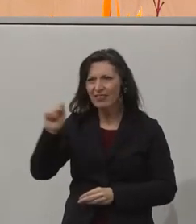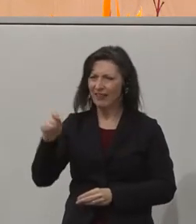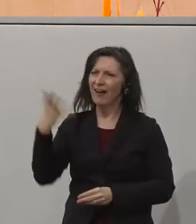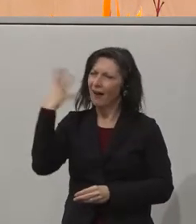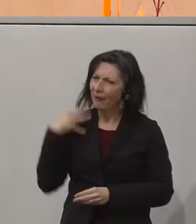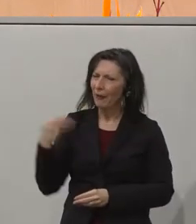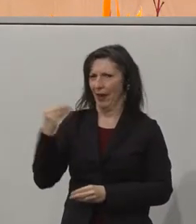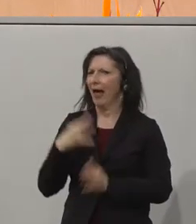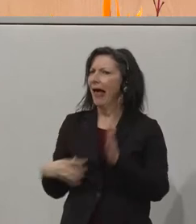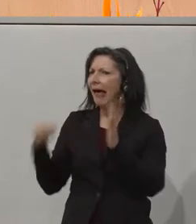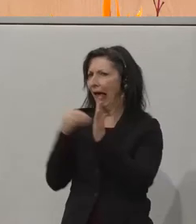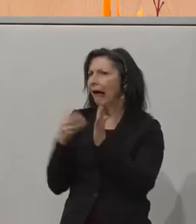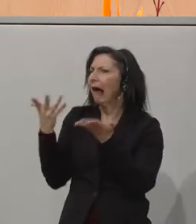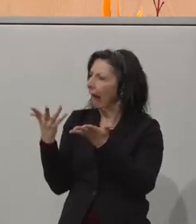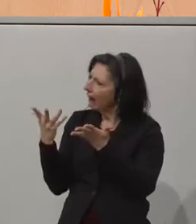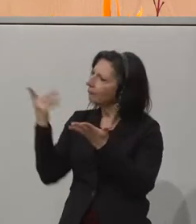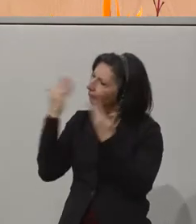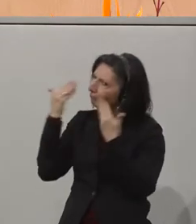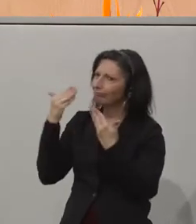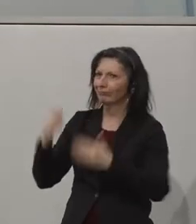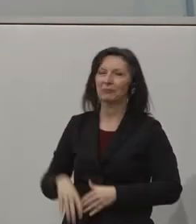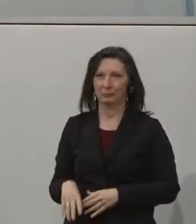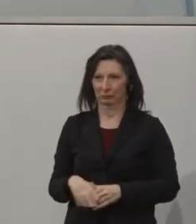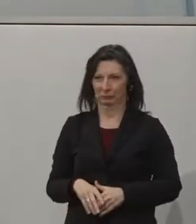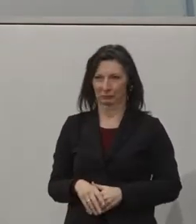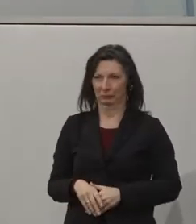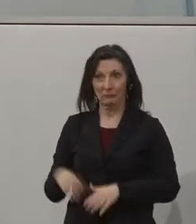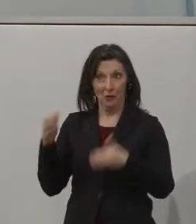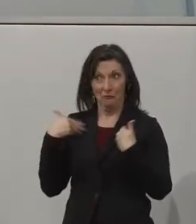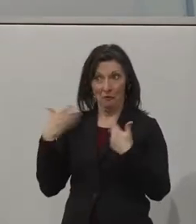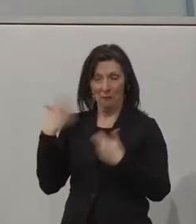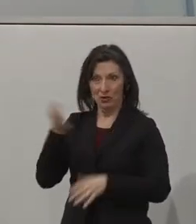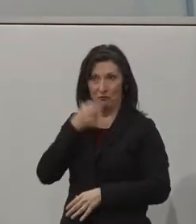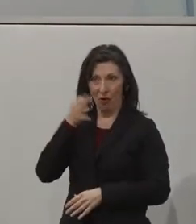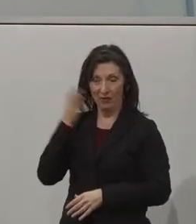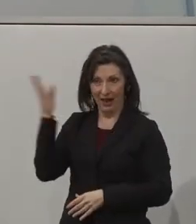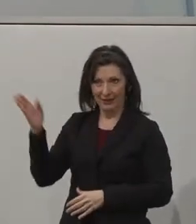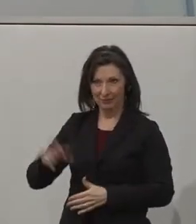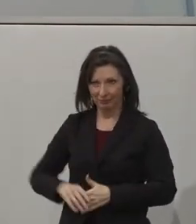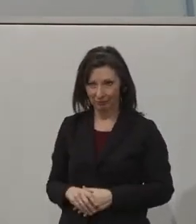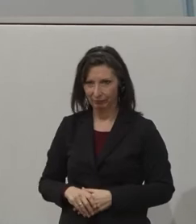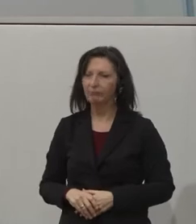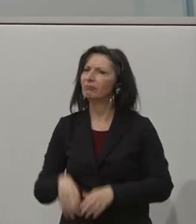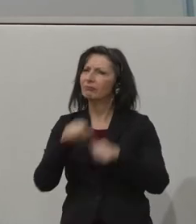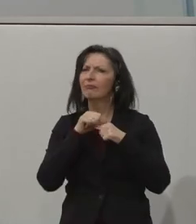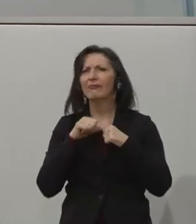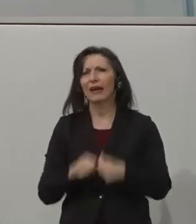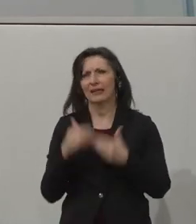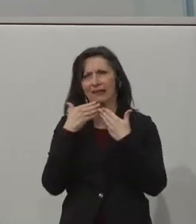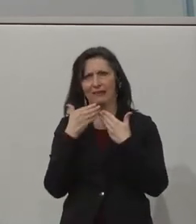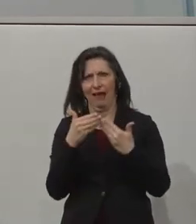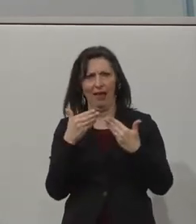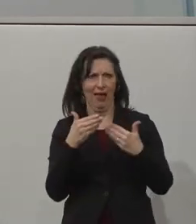Präsentation. Wir sind wirklich glücklich, dass es. Vielen Vielen Dank. Vielen danke, everybody. Ich bin honnartig hier.